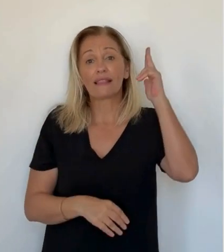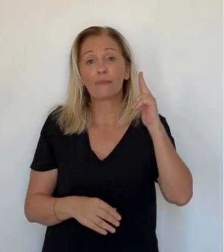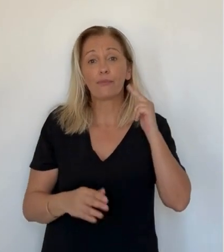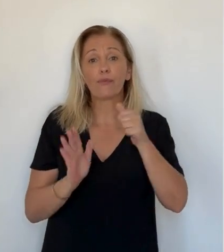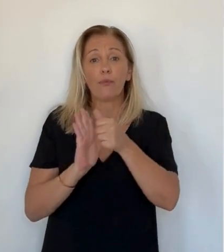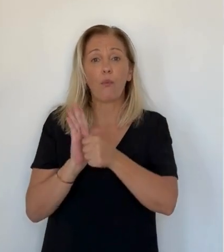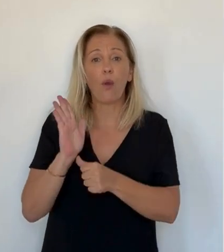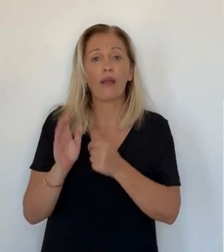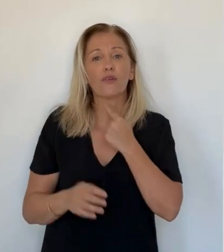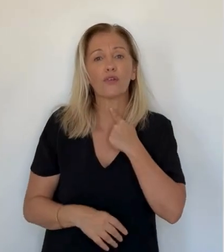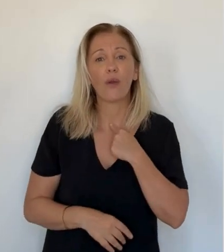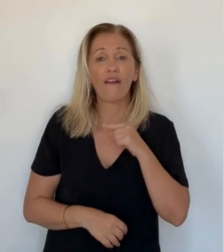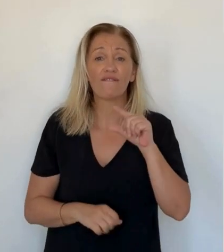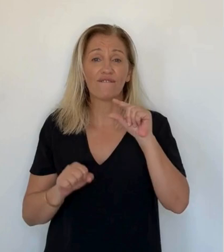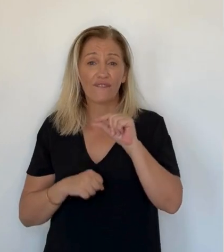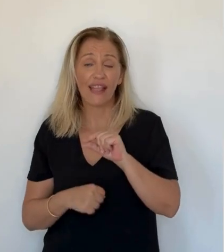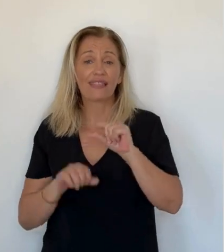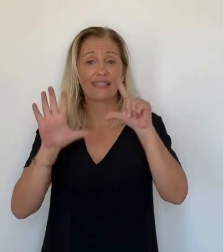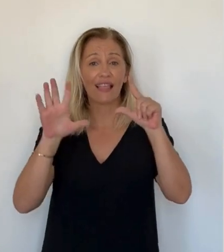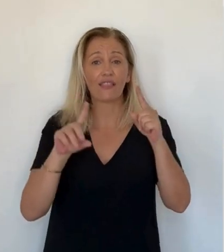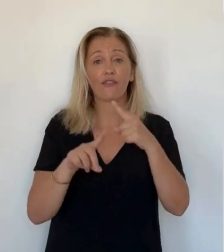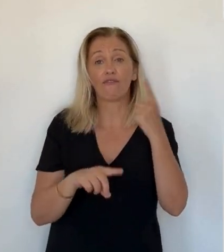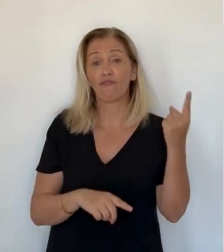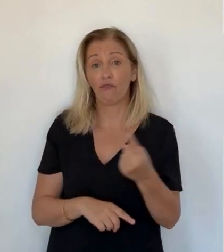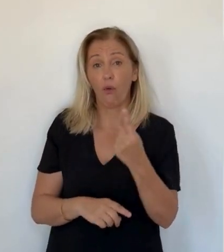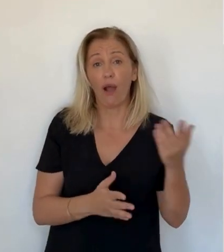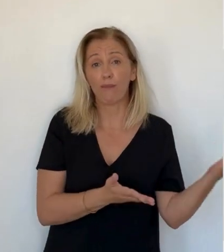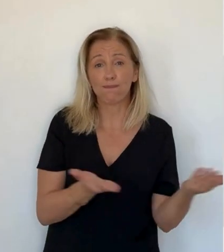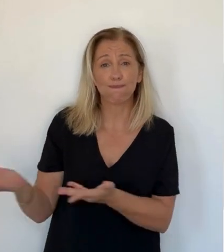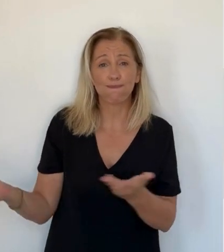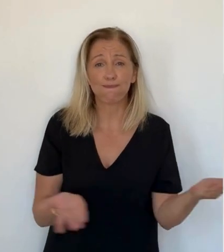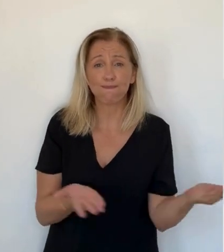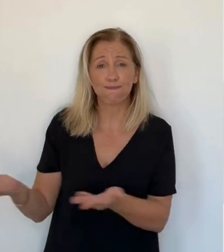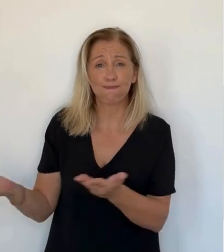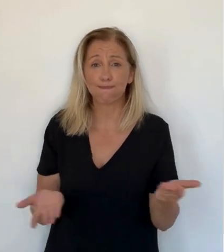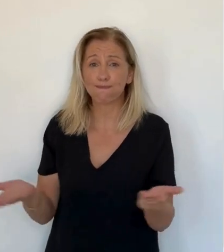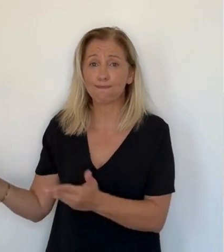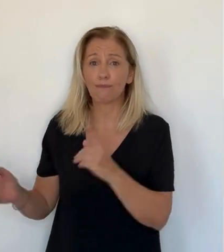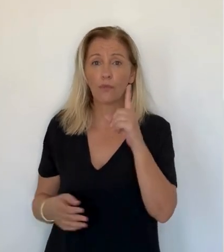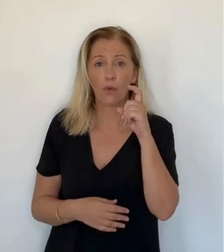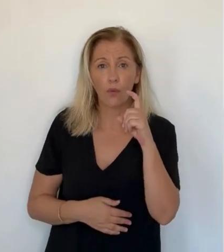semaine, ces camions viennent remplir cette bâche de 30 000 litres installée par l'éleveur.